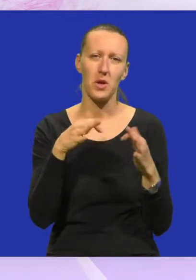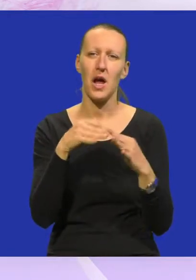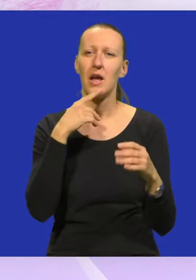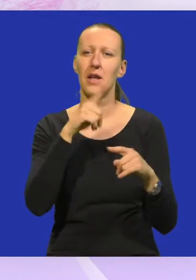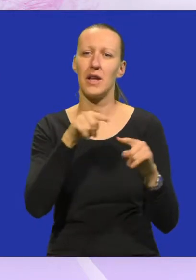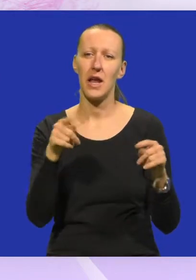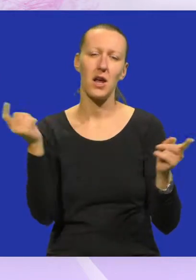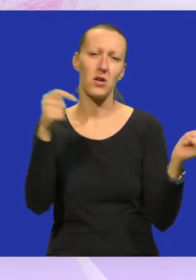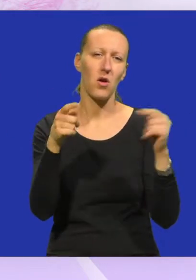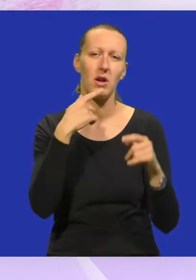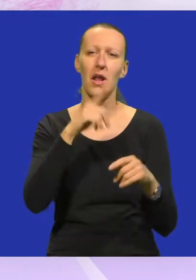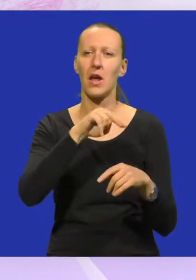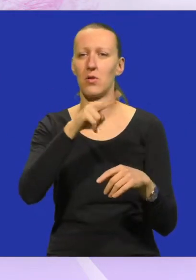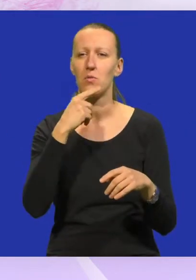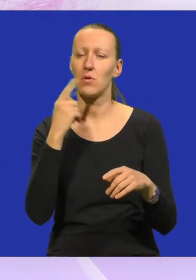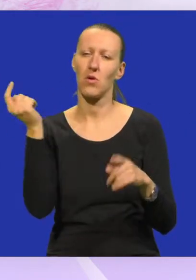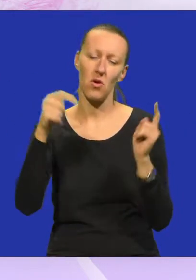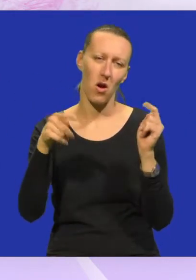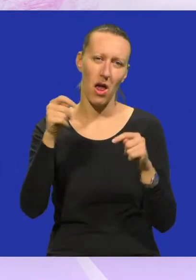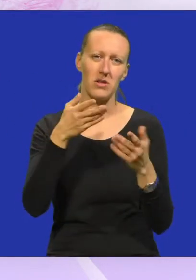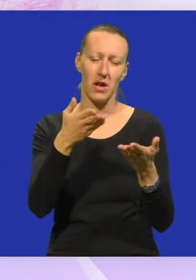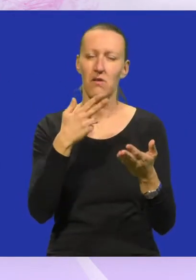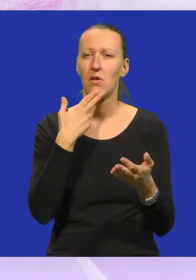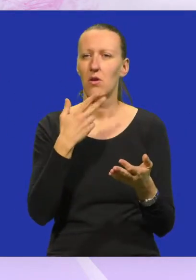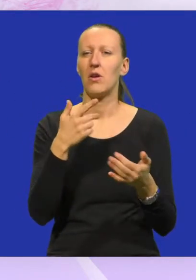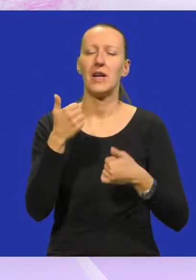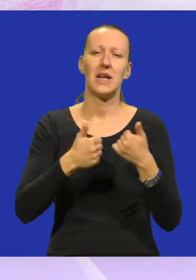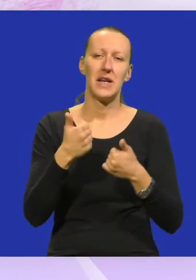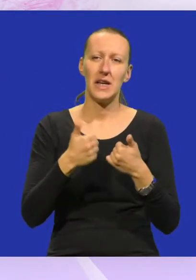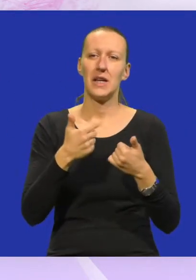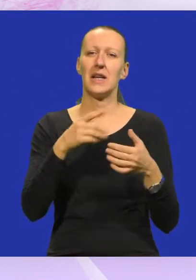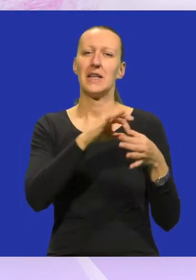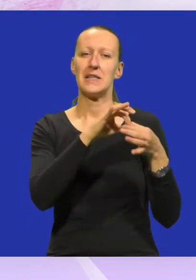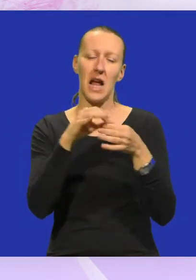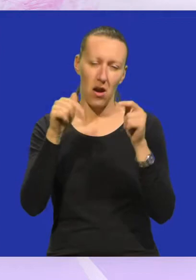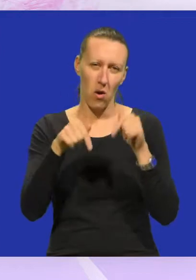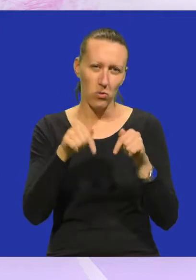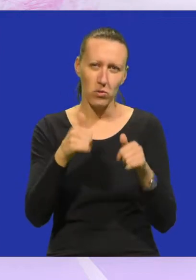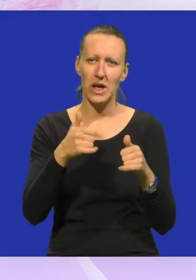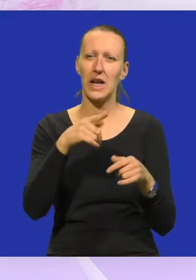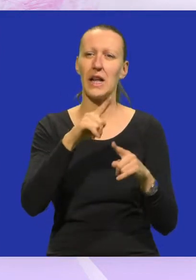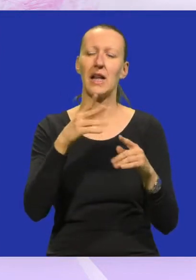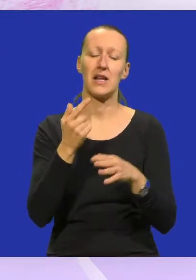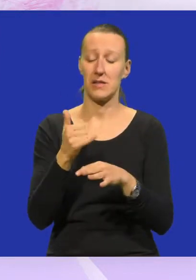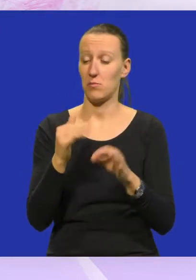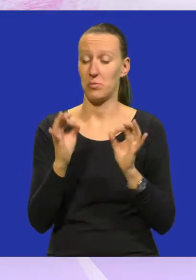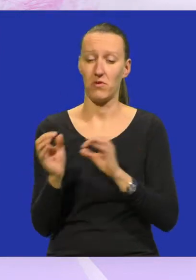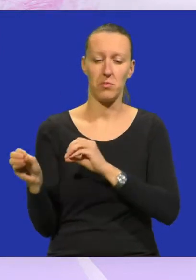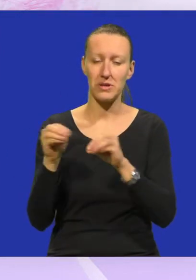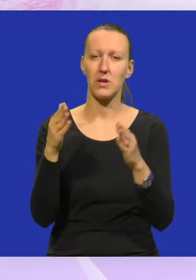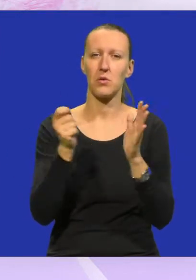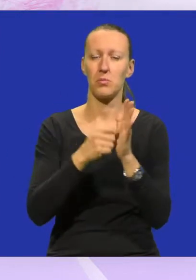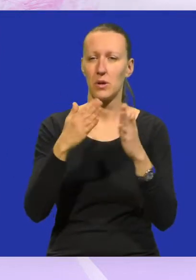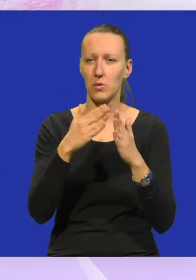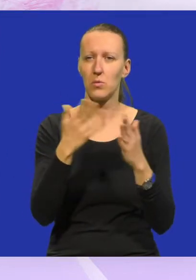a i nekakvi došljaci i neki drugi sa strane koji, eto, su ili konstantno ovdje, ili su se tek doselili, kupili